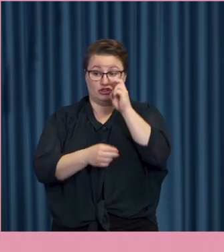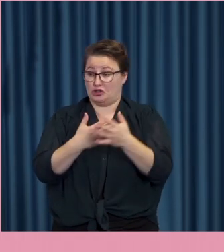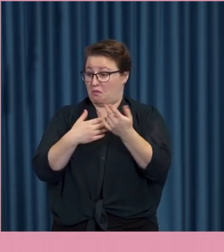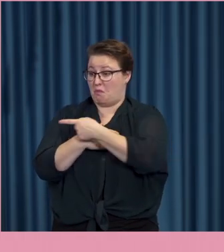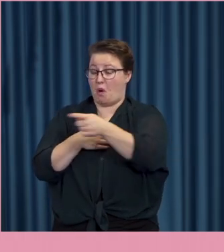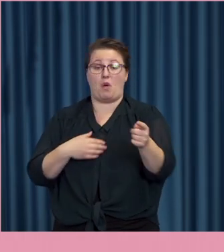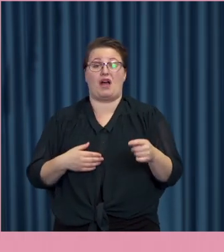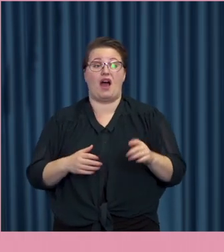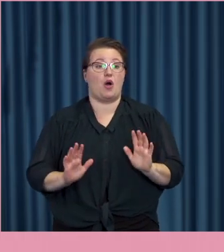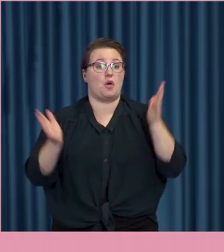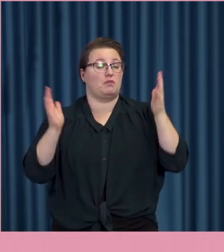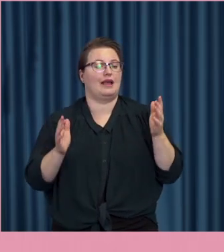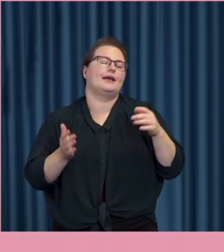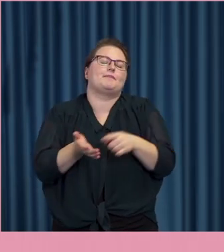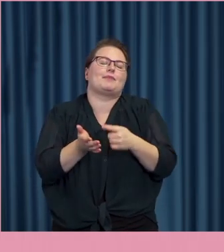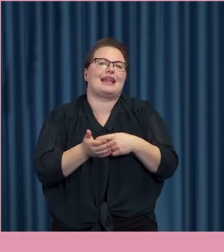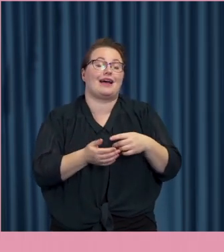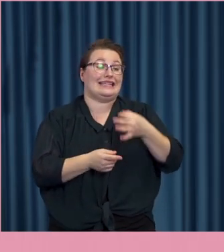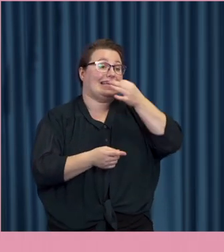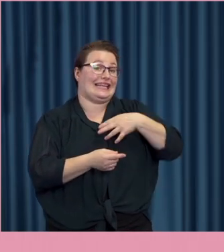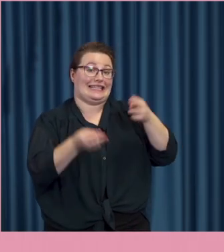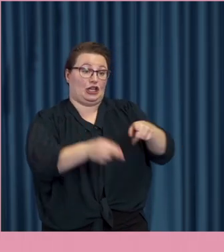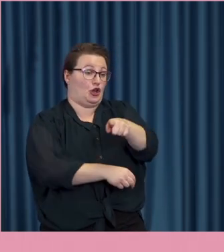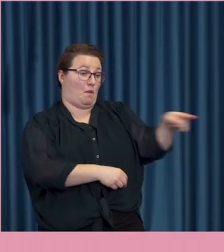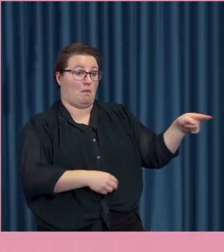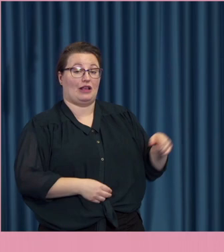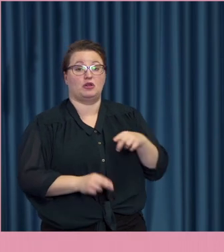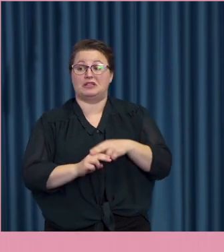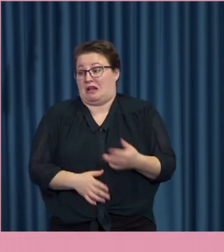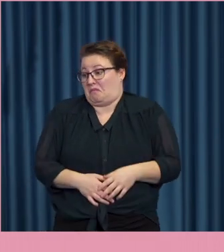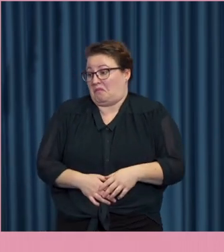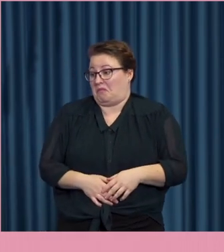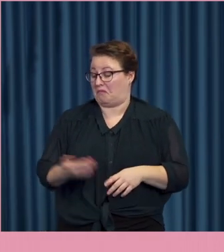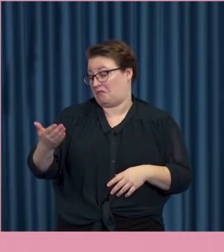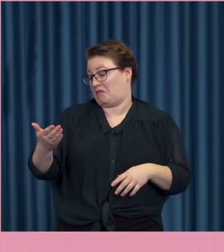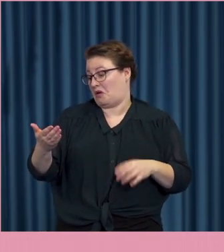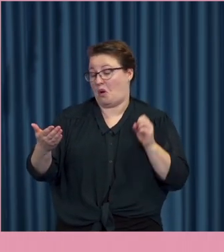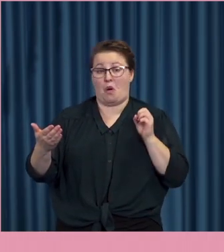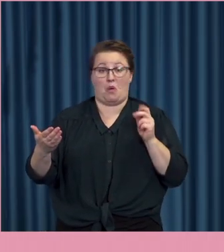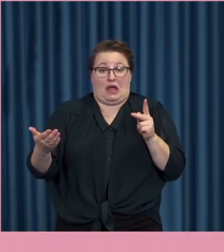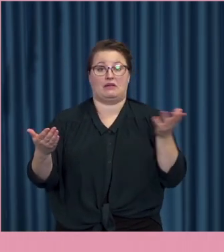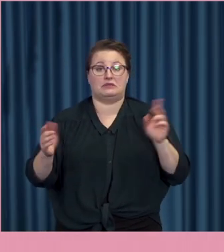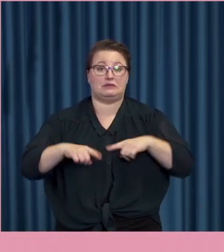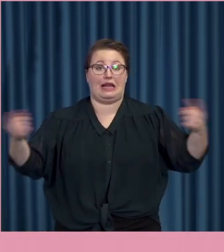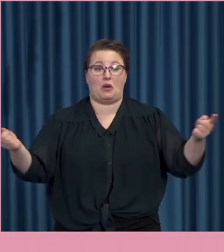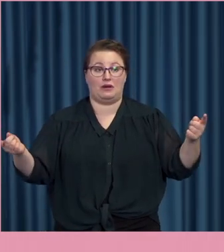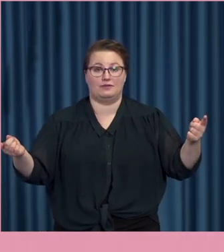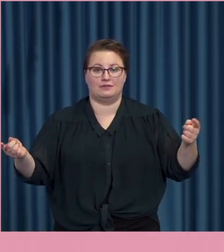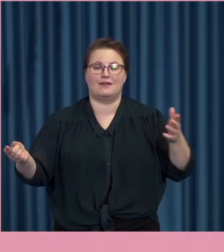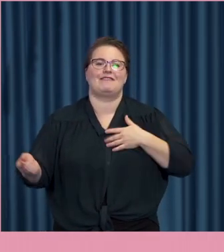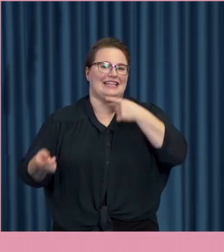inte upplever risken att dömas för brott som någon avskräckning alls. Det var vad jag tänkte säga.